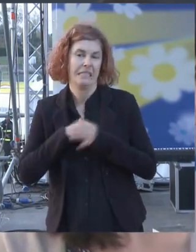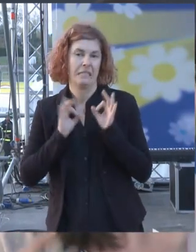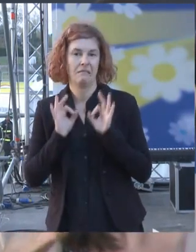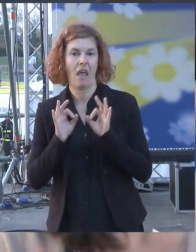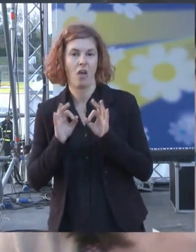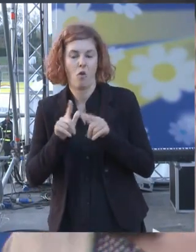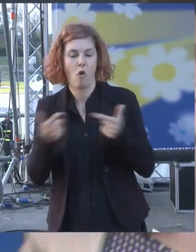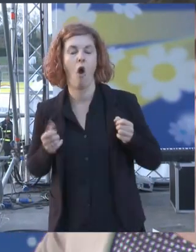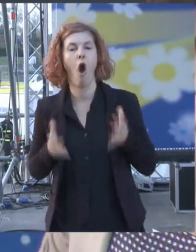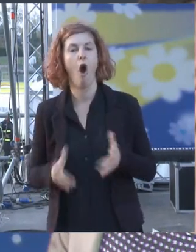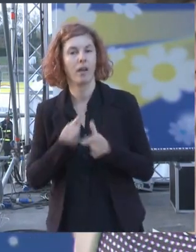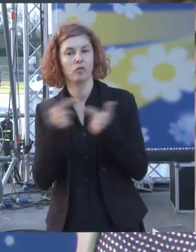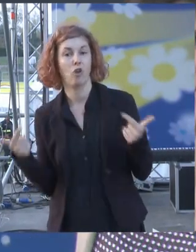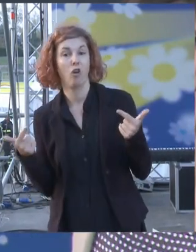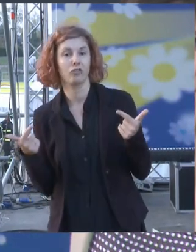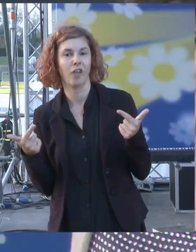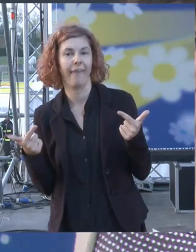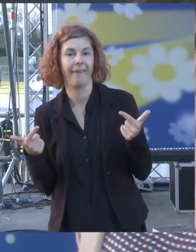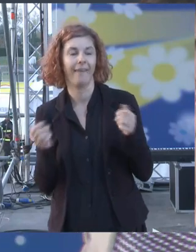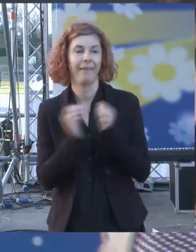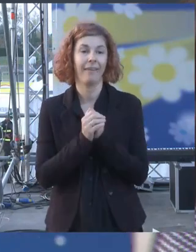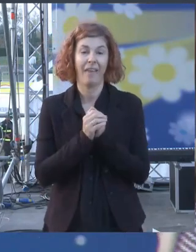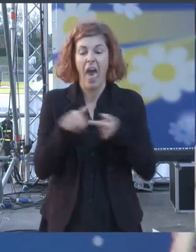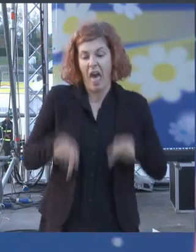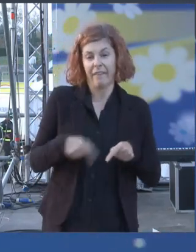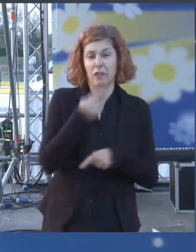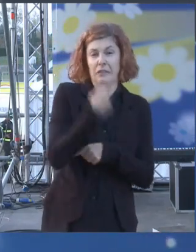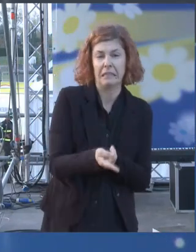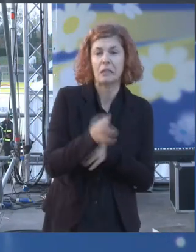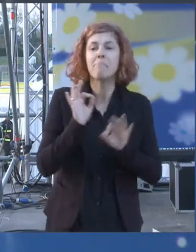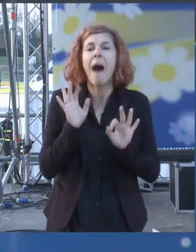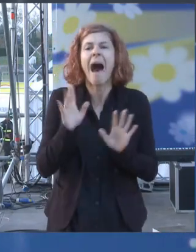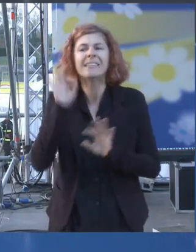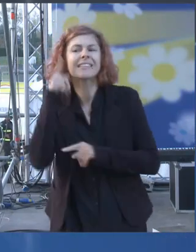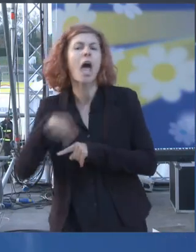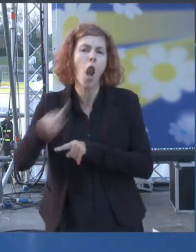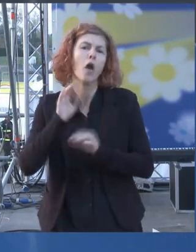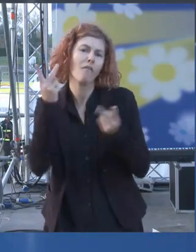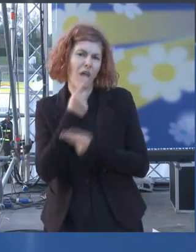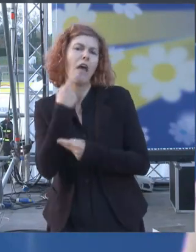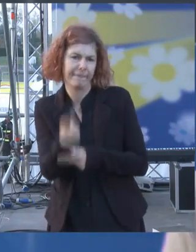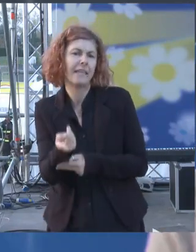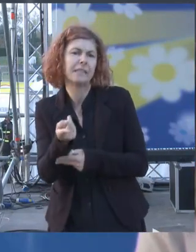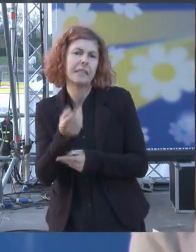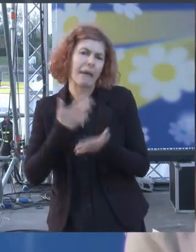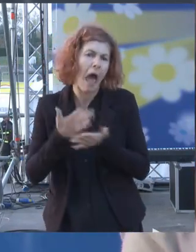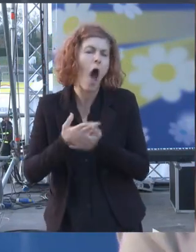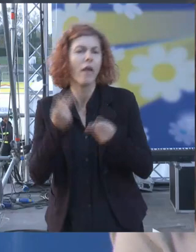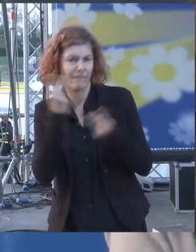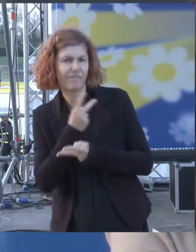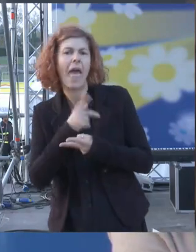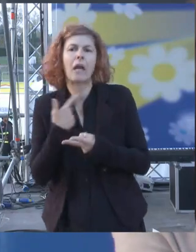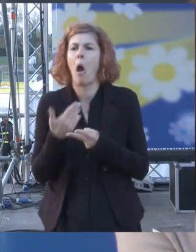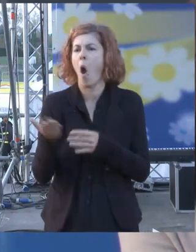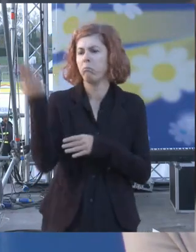facendo io vi dirò qualcosa adesso ma se lo dicessero tutti quelli che hanno governato fino adesso e che ci hanno